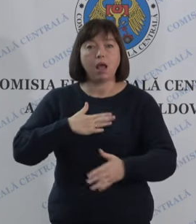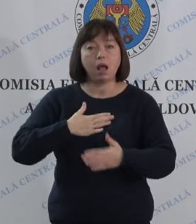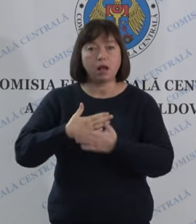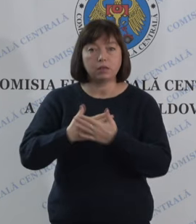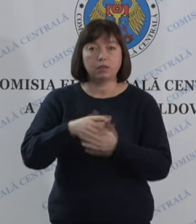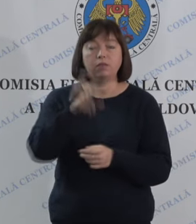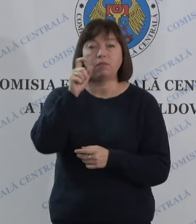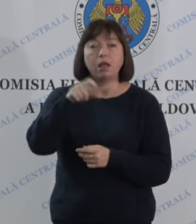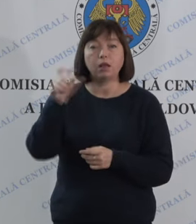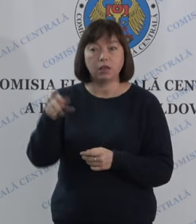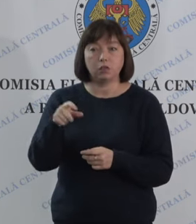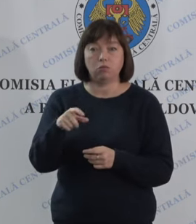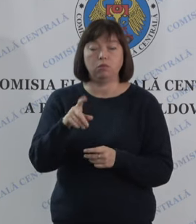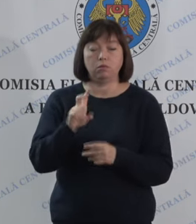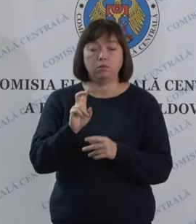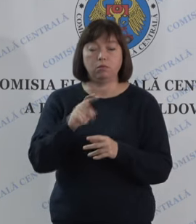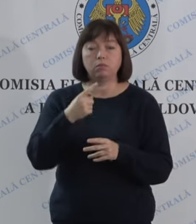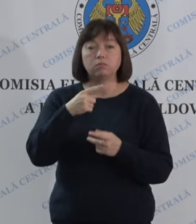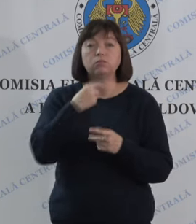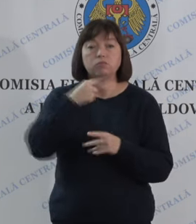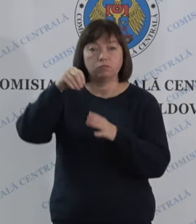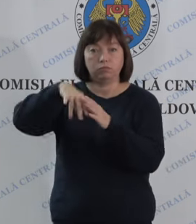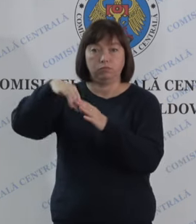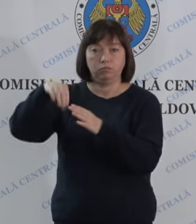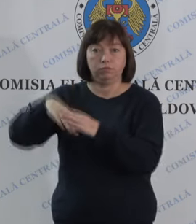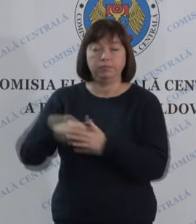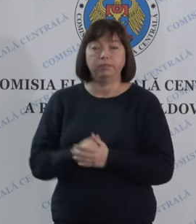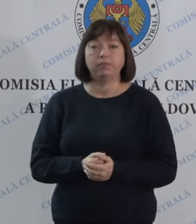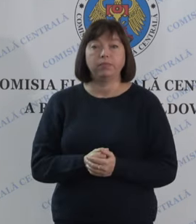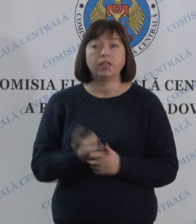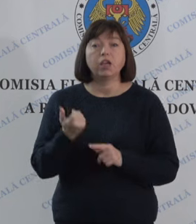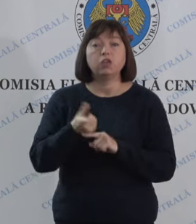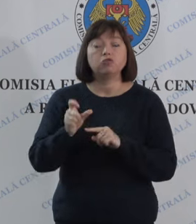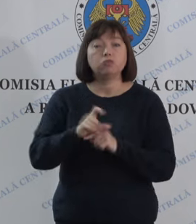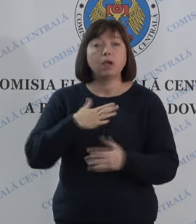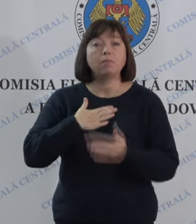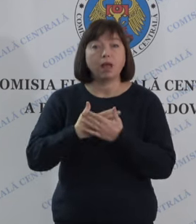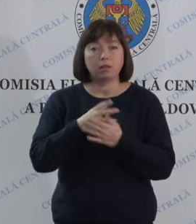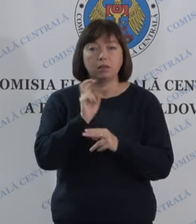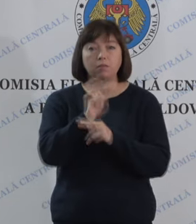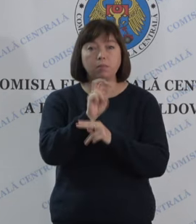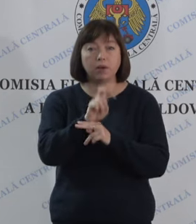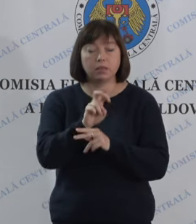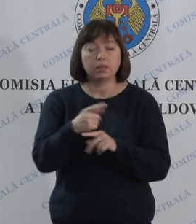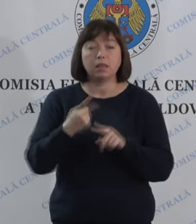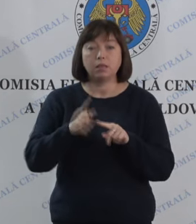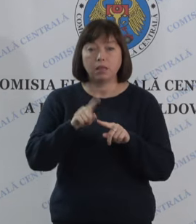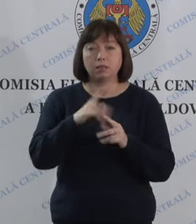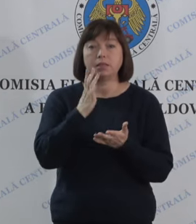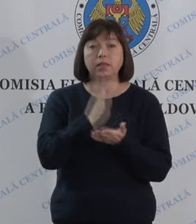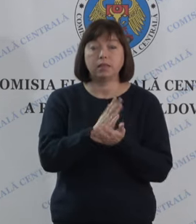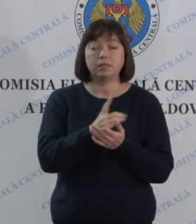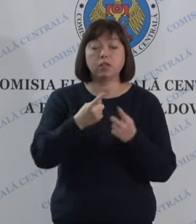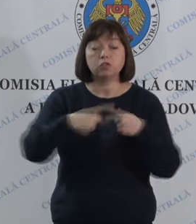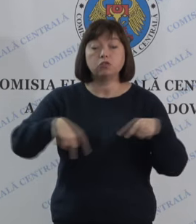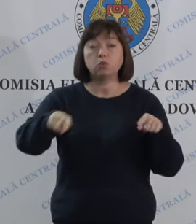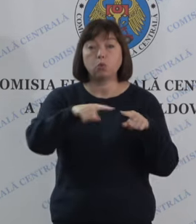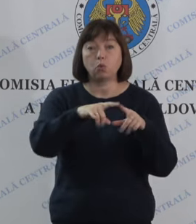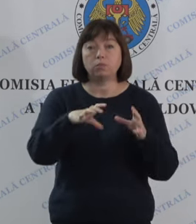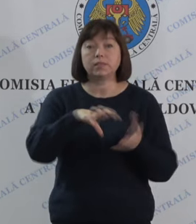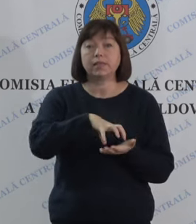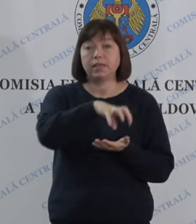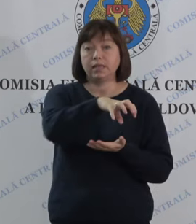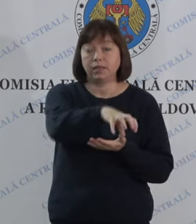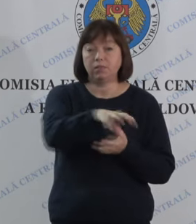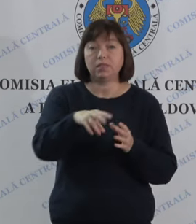a alegătorilor la urnele de vot. Cea mai activă prezență este înregistrată în circumscripția